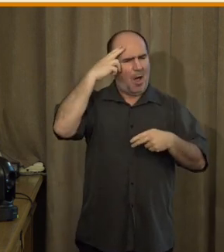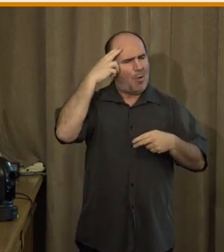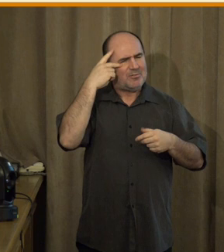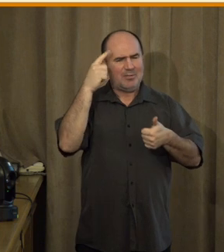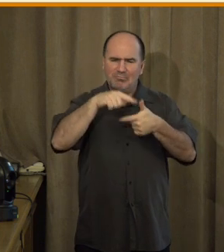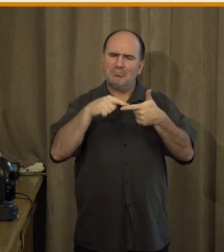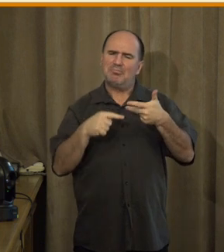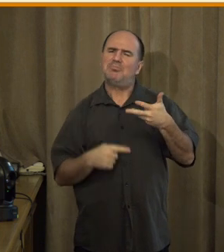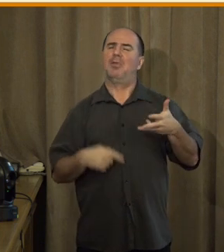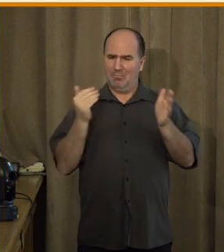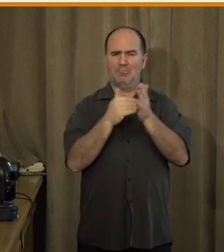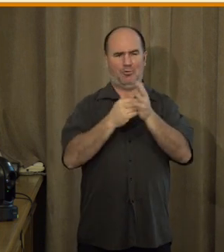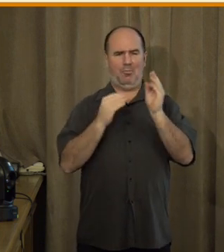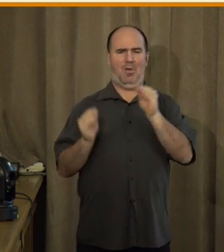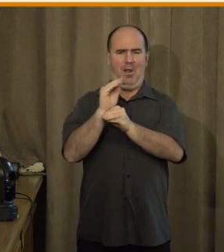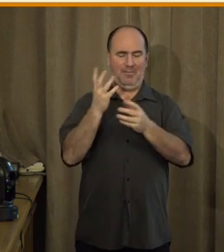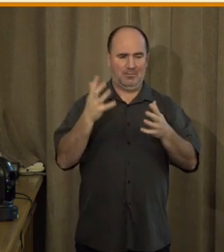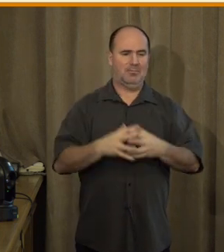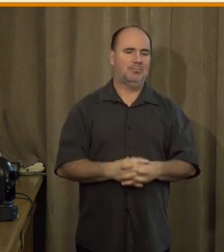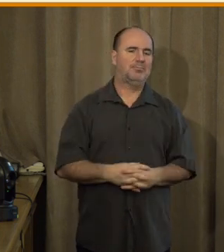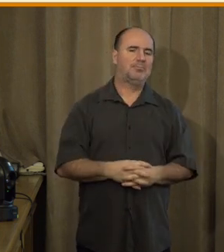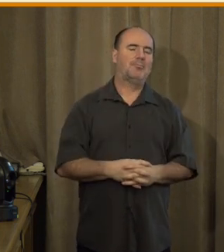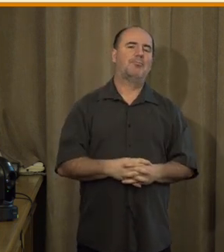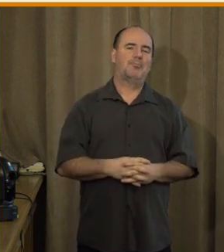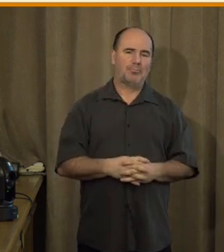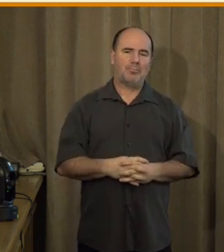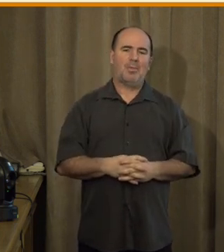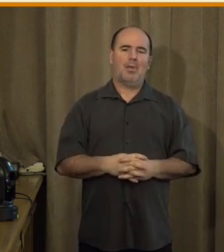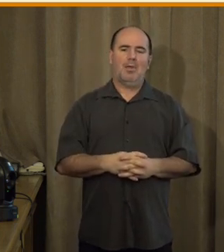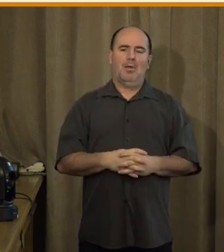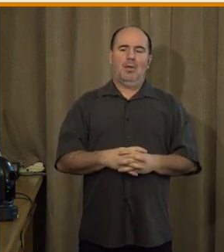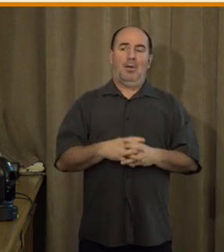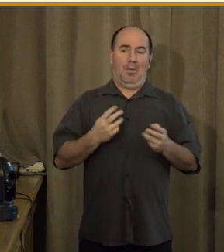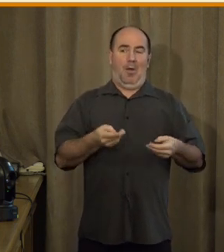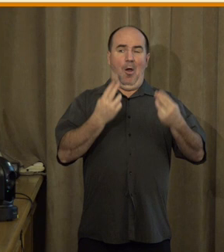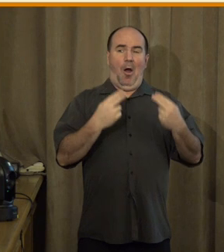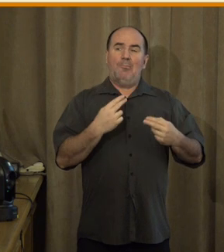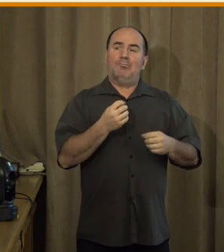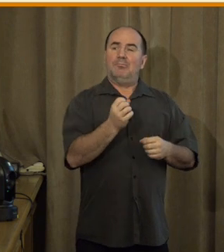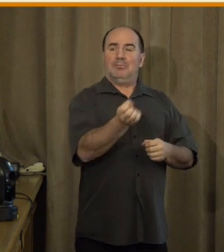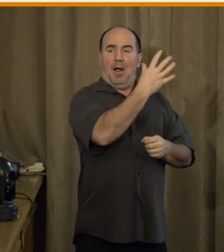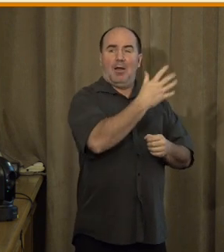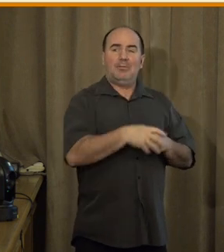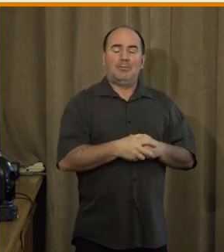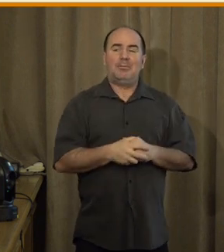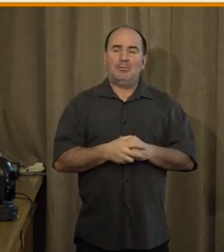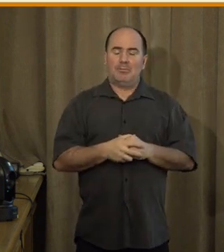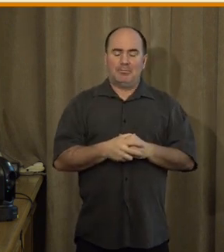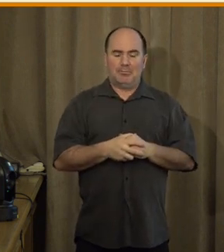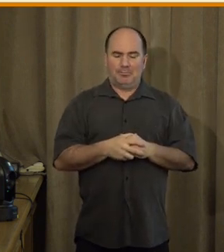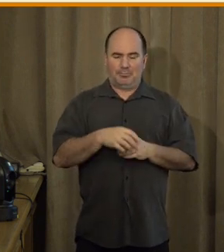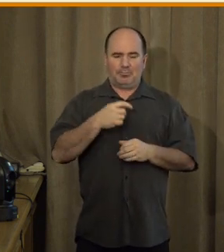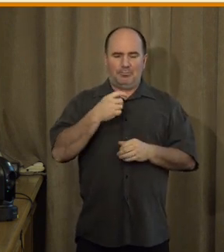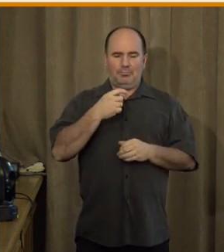Na dalším slajdu jsme se vlastně pokusili schrnout